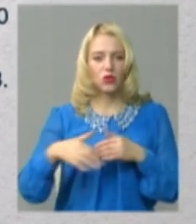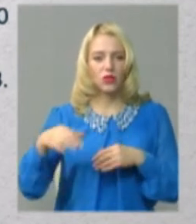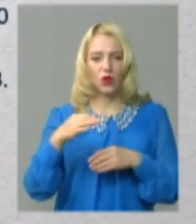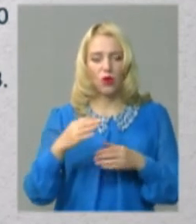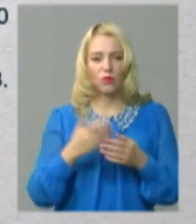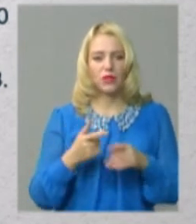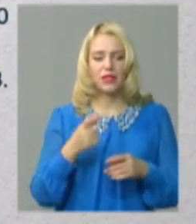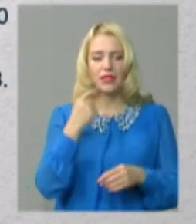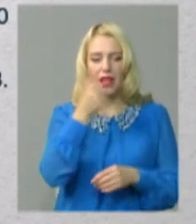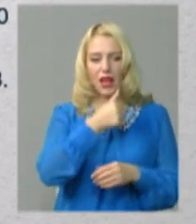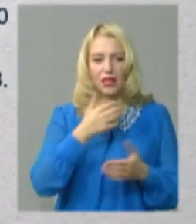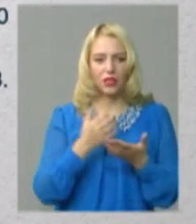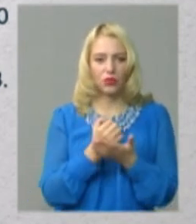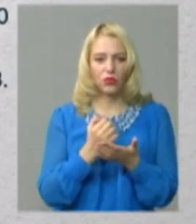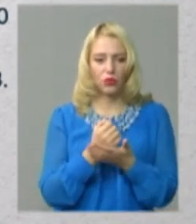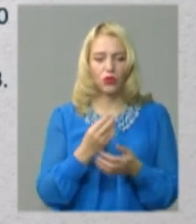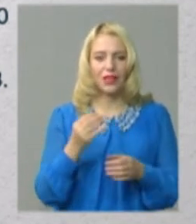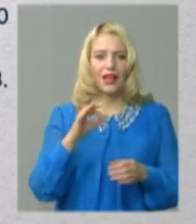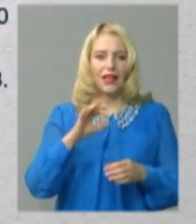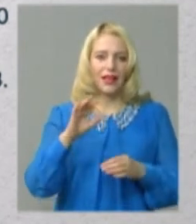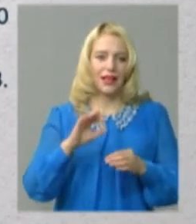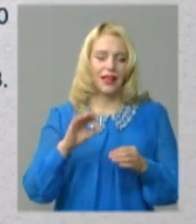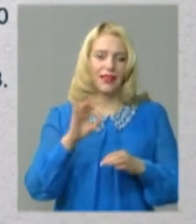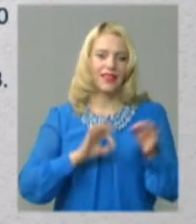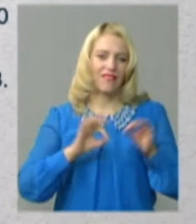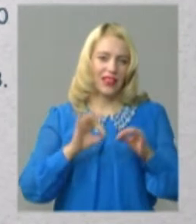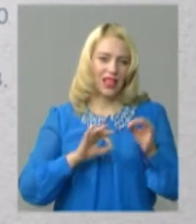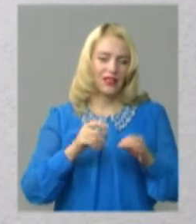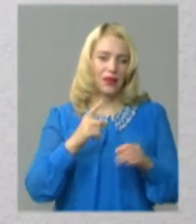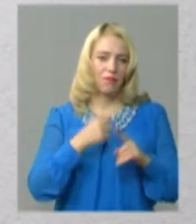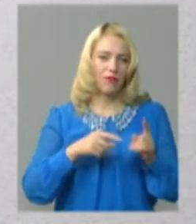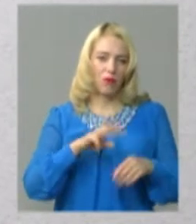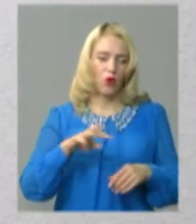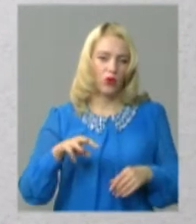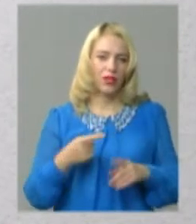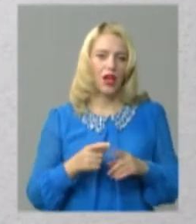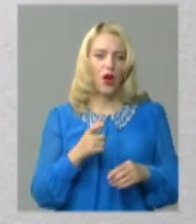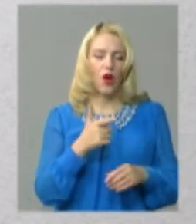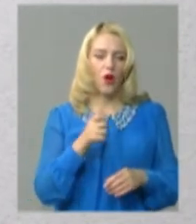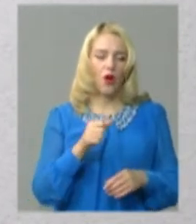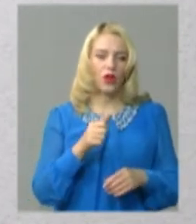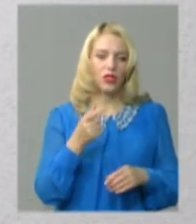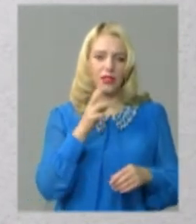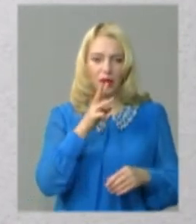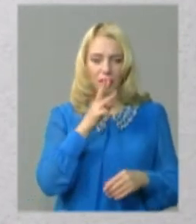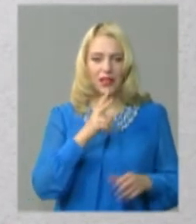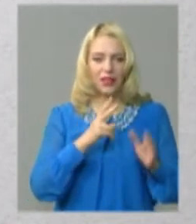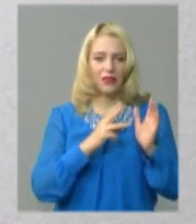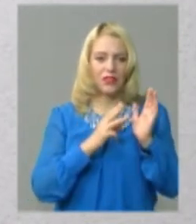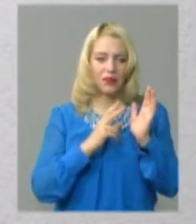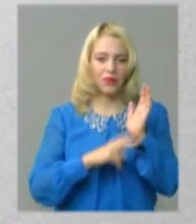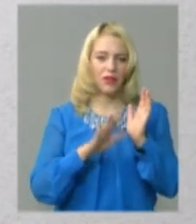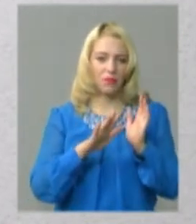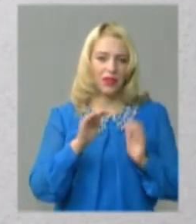отримали понад півмільйона гривень дивідендів Готівкою зберігає понад 400 гривень Заробітна плата – 85 тисяч